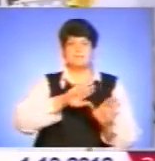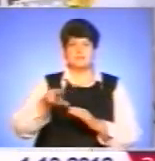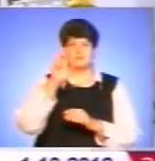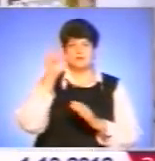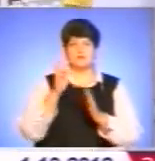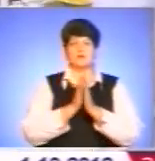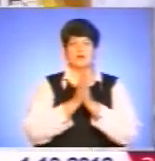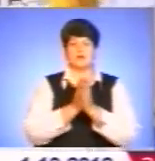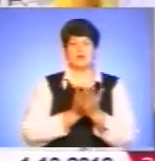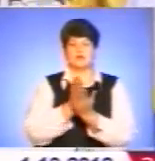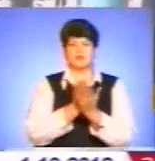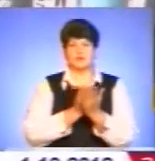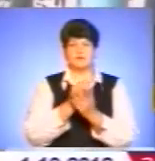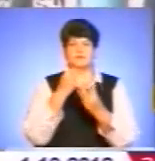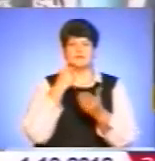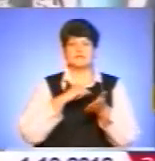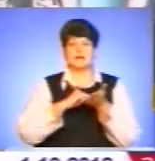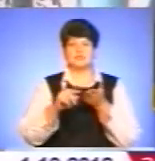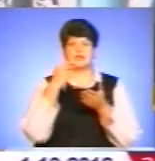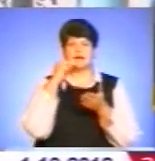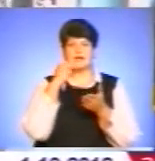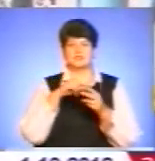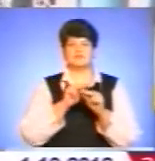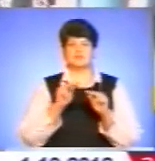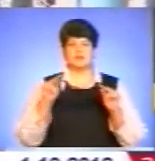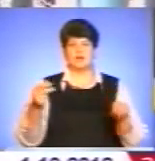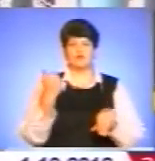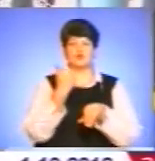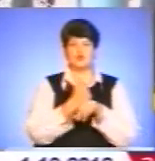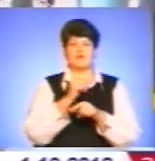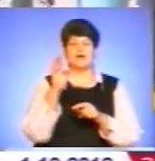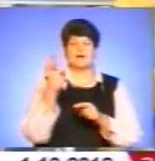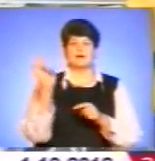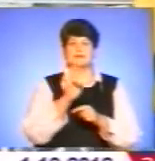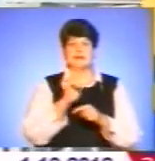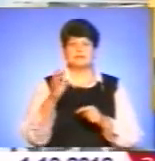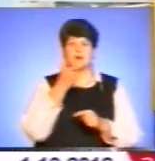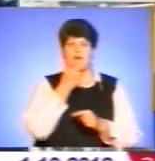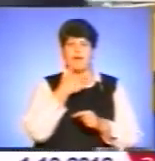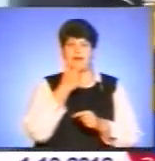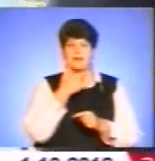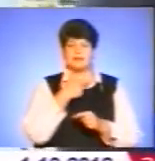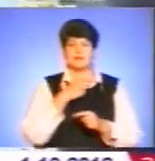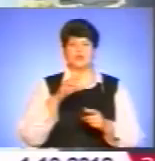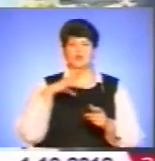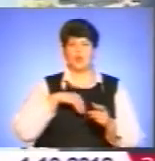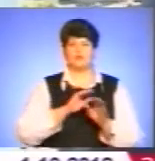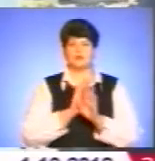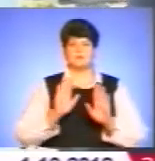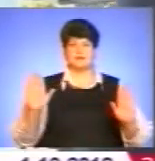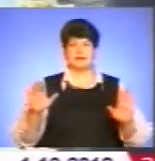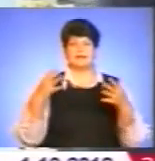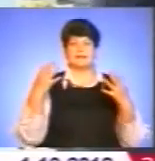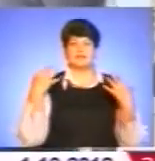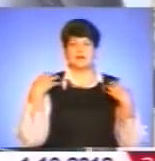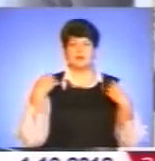відзначили кращих вчителів основ християнської етики та керівників музичних колективів духовної пісні. Начальник управління освіти і